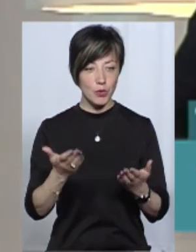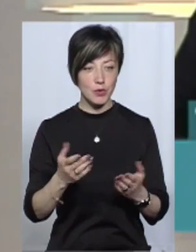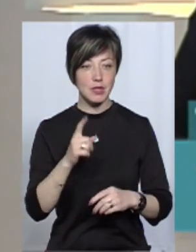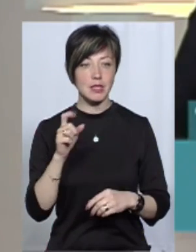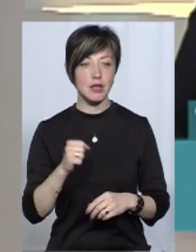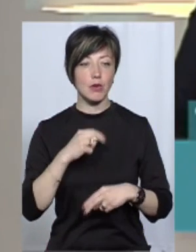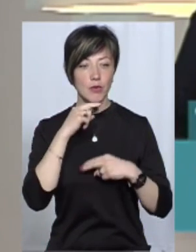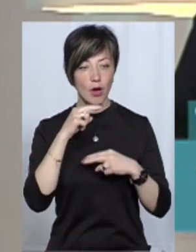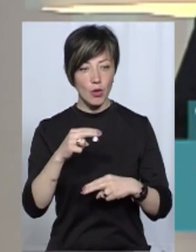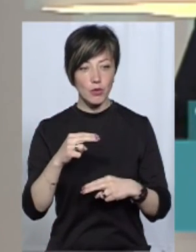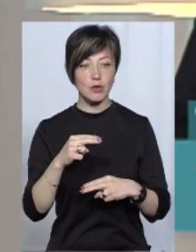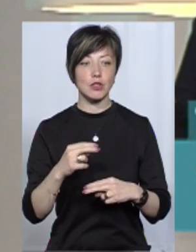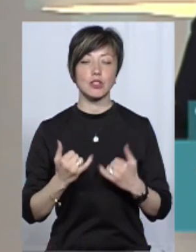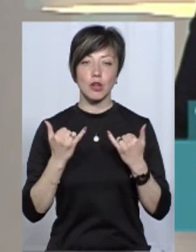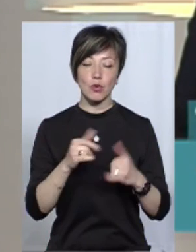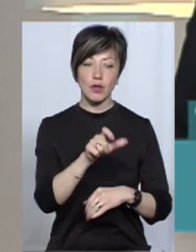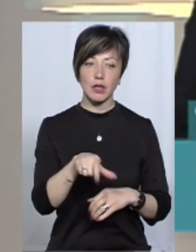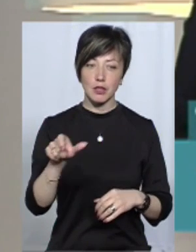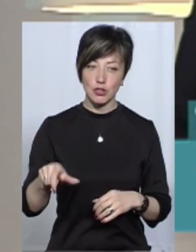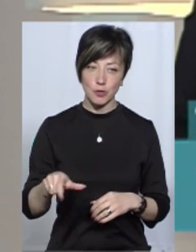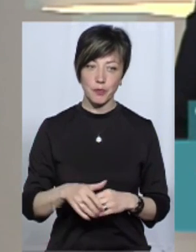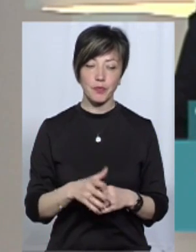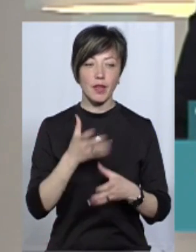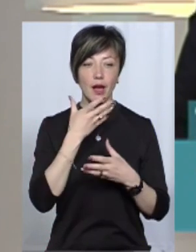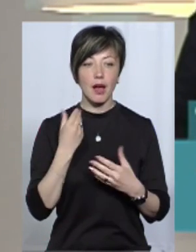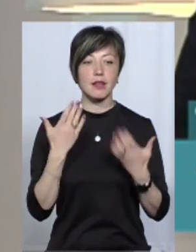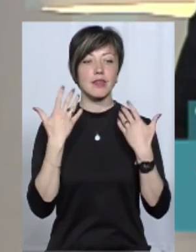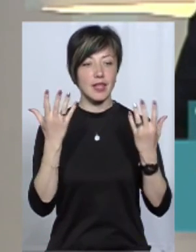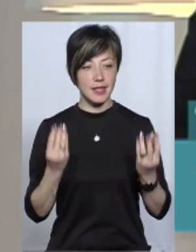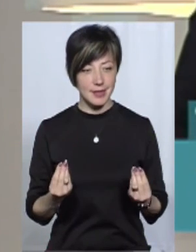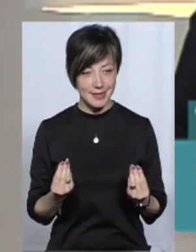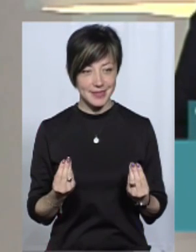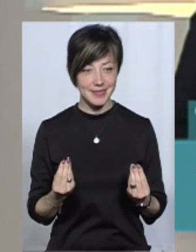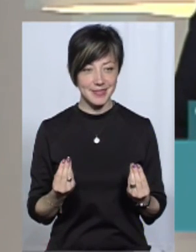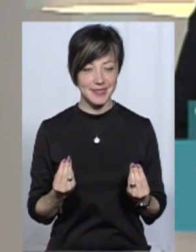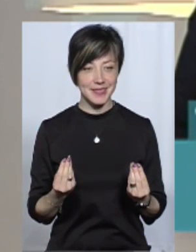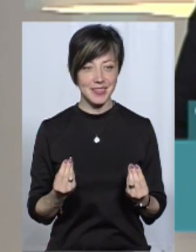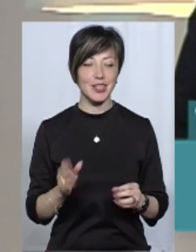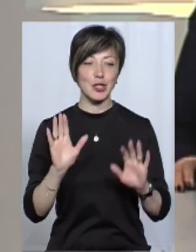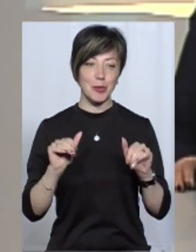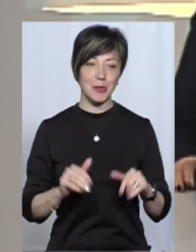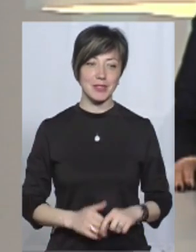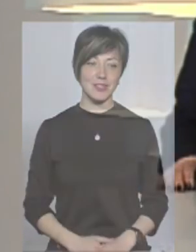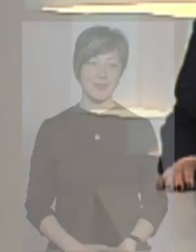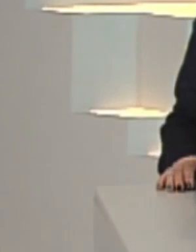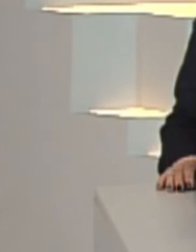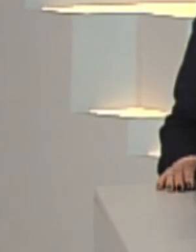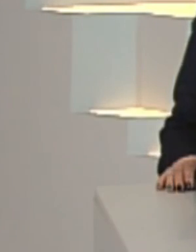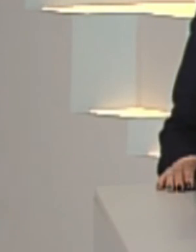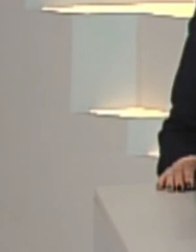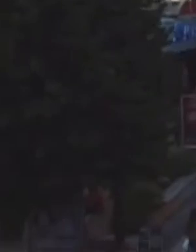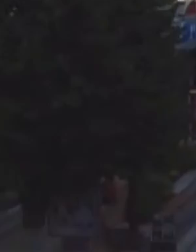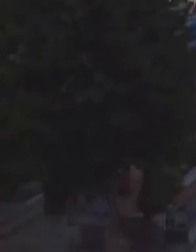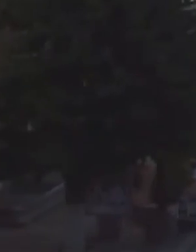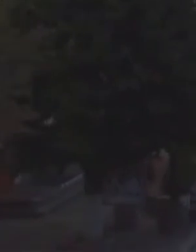за увагу, шановні глядачі, гарних вам вихідних, до побачення. До побачення.